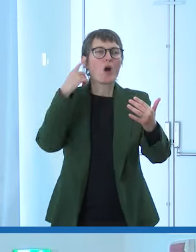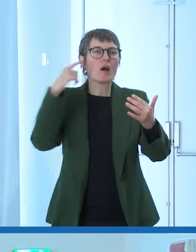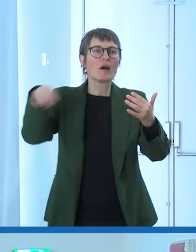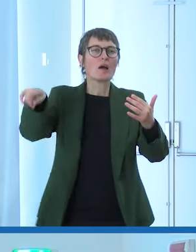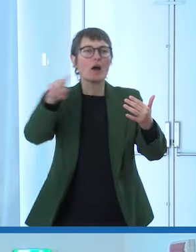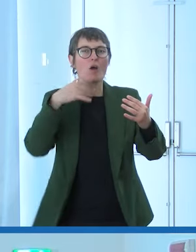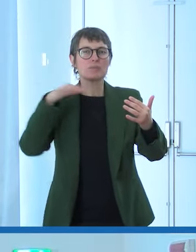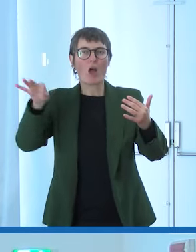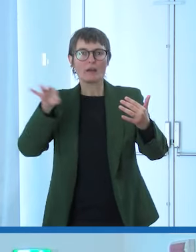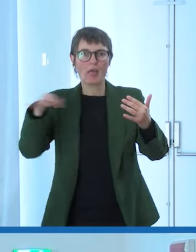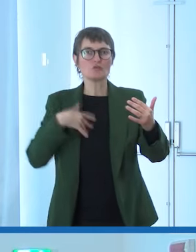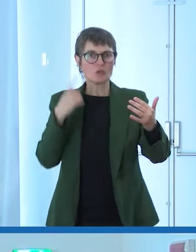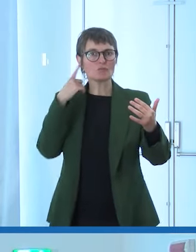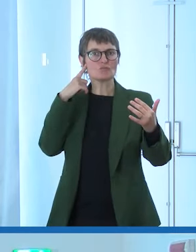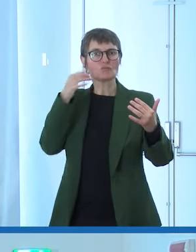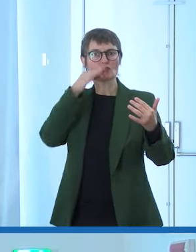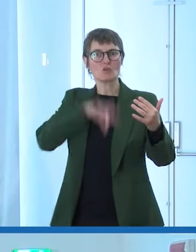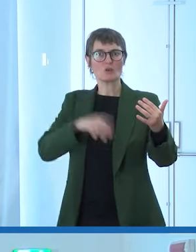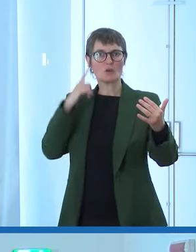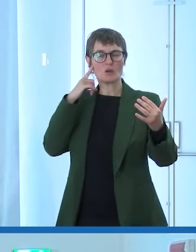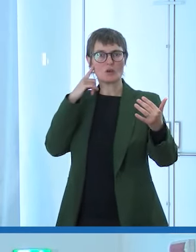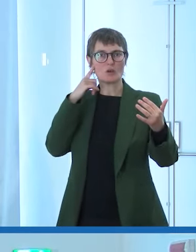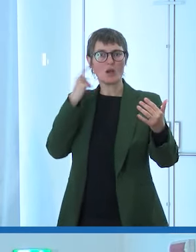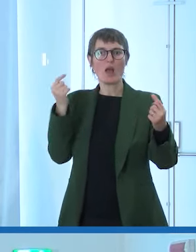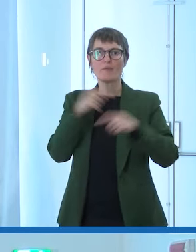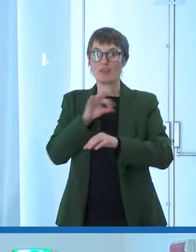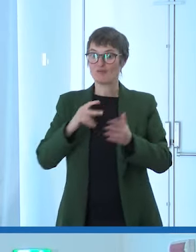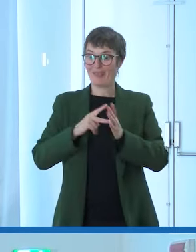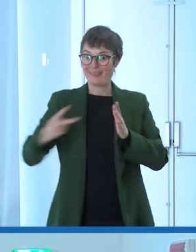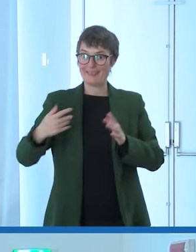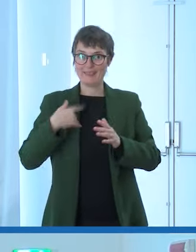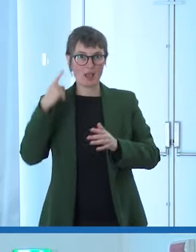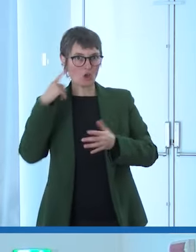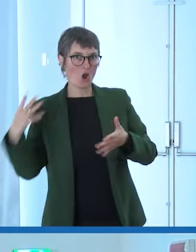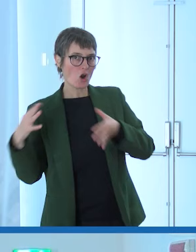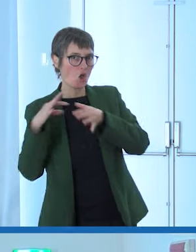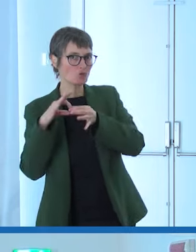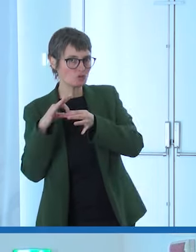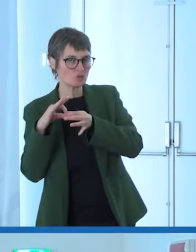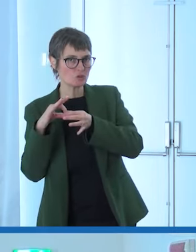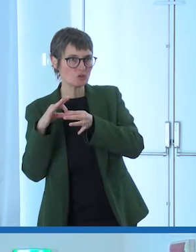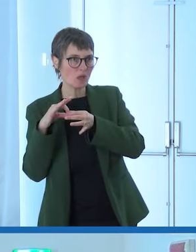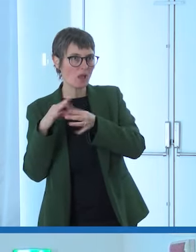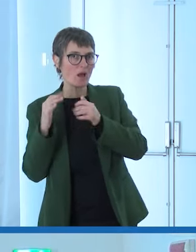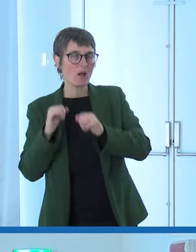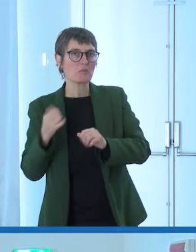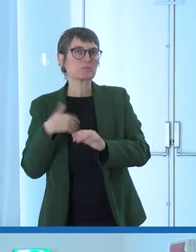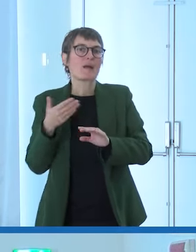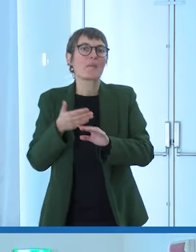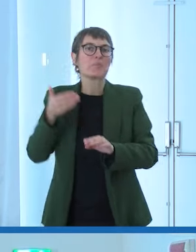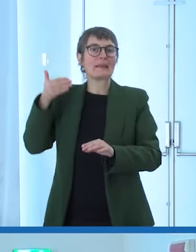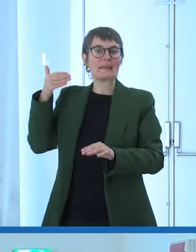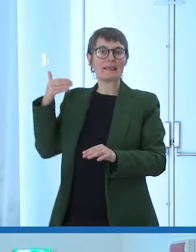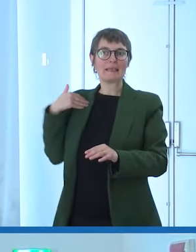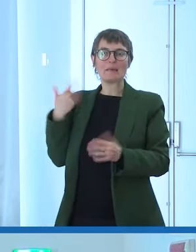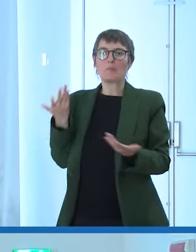regia ora col bluetooth e con questa tecnologia questa cosa era possibile non c'era qualcuno a cui poterlo chiedere prima come si fa